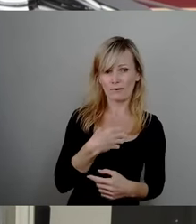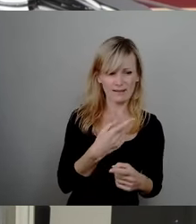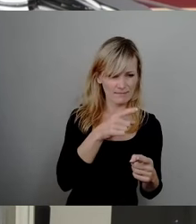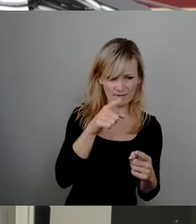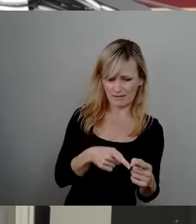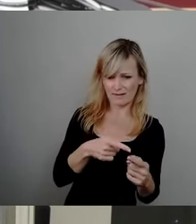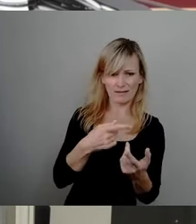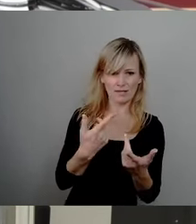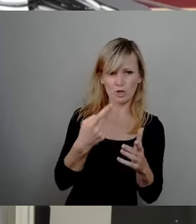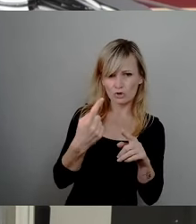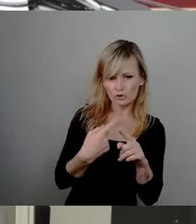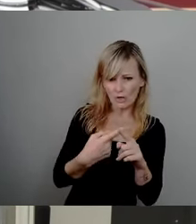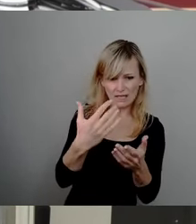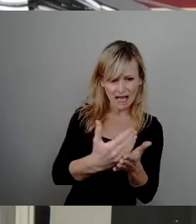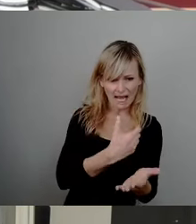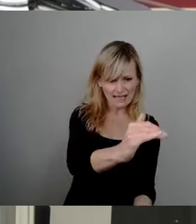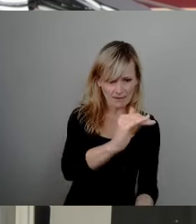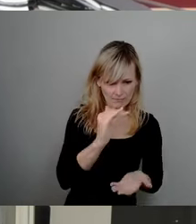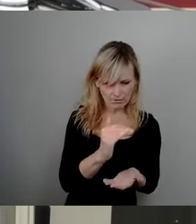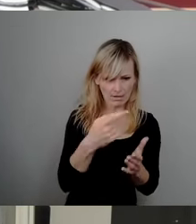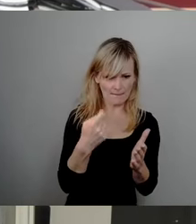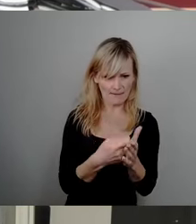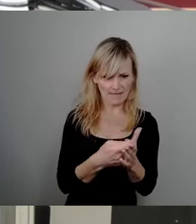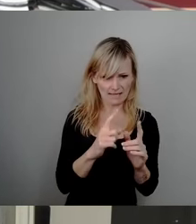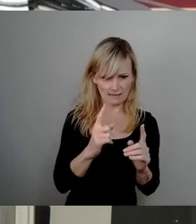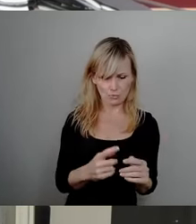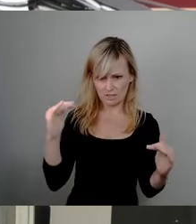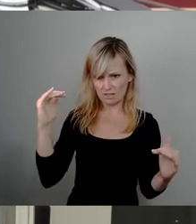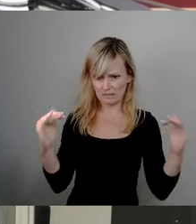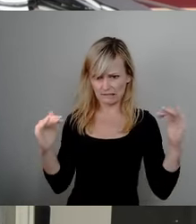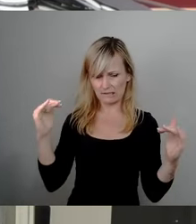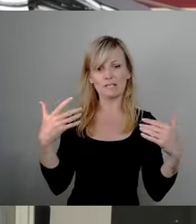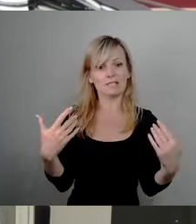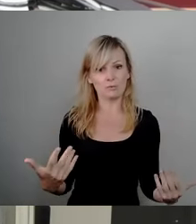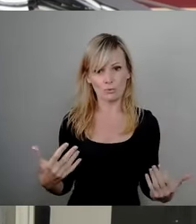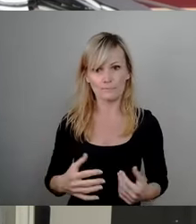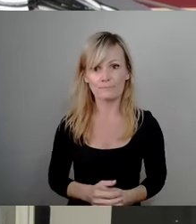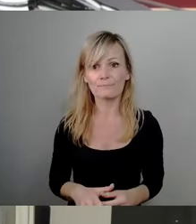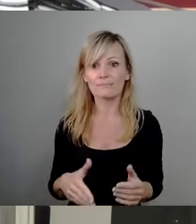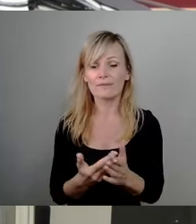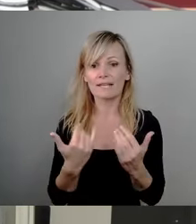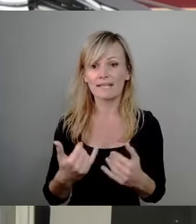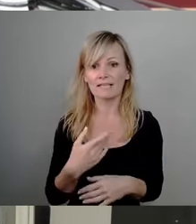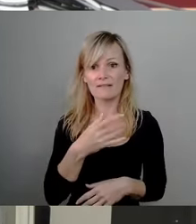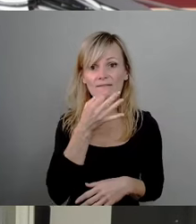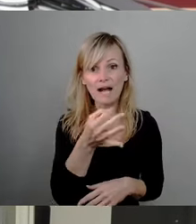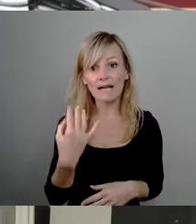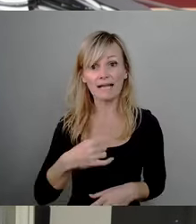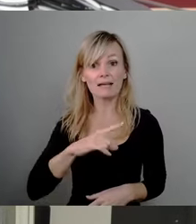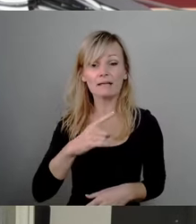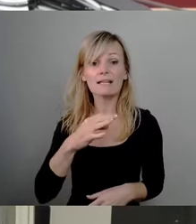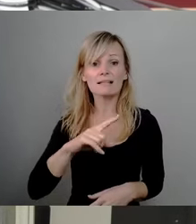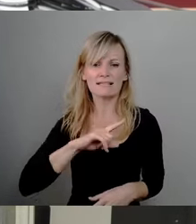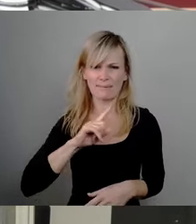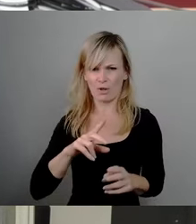Steuern einnimmt. Soweit verständlich. Jetzt meine Frage und ich beantworte sie auch gleich selbst. Wer